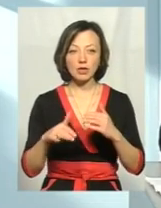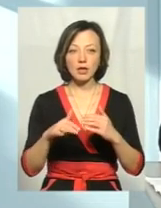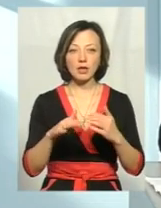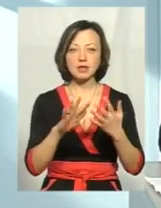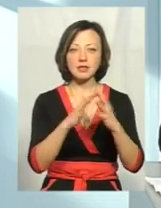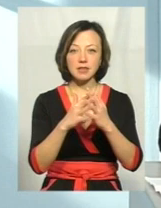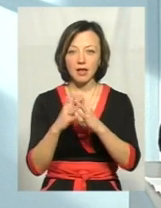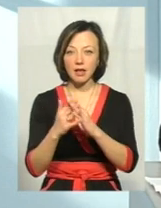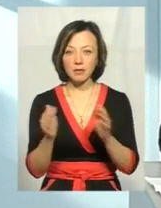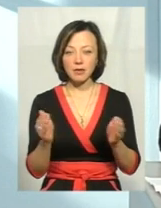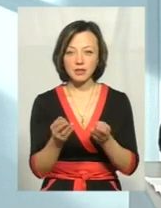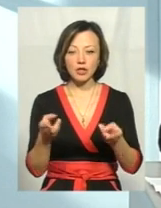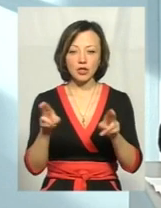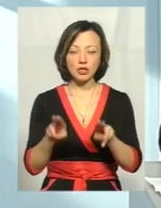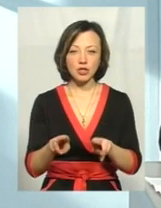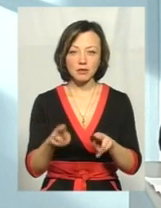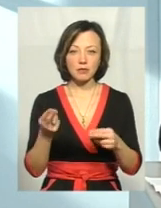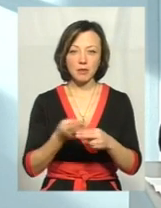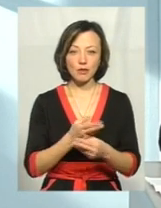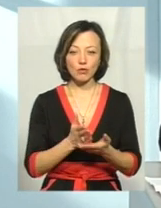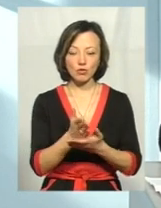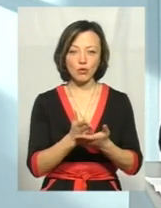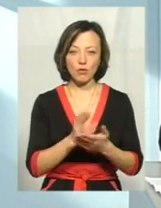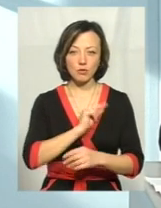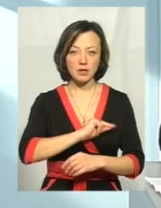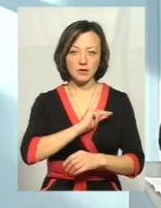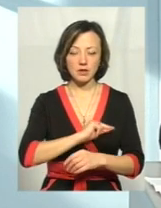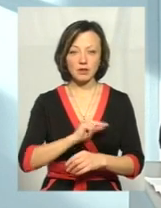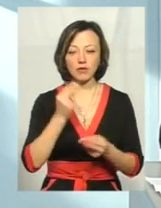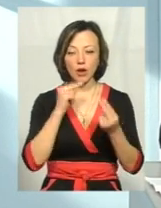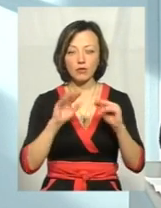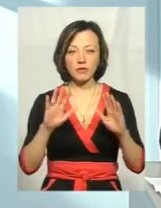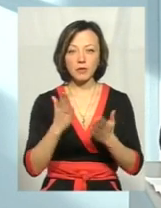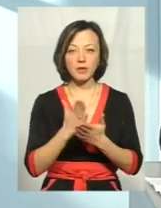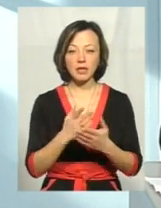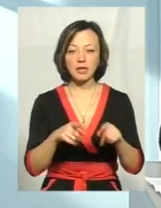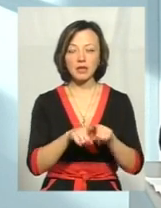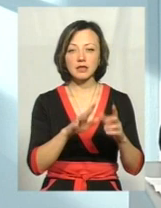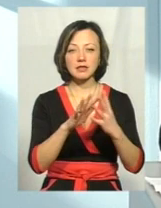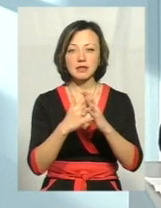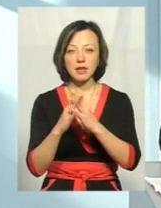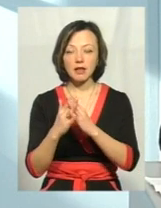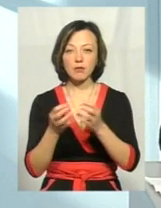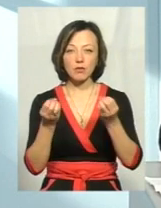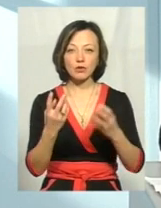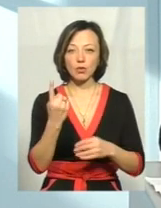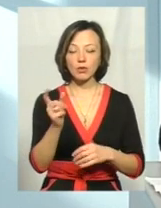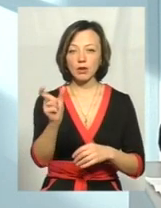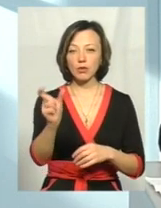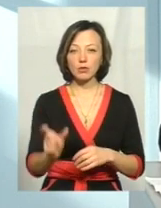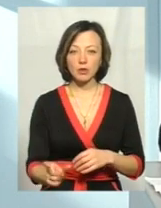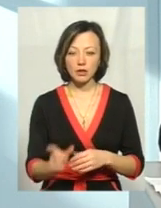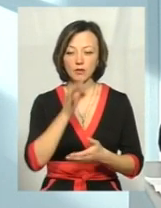пункти, на жаль, і селища залишились практично без обслуговуючого персоналу. В кращому випадку є такі населені пункти, де просто одна людина